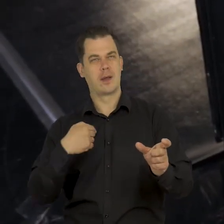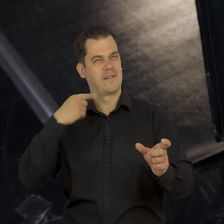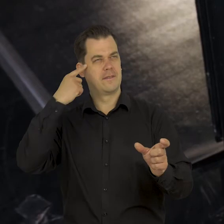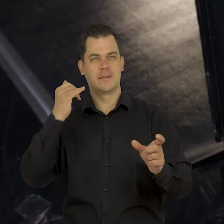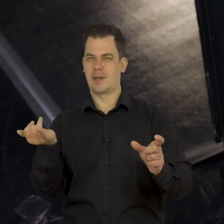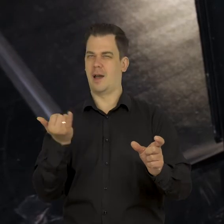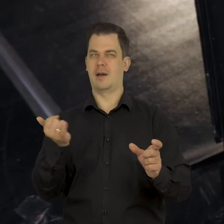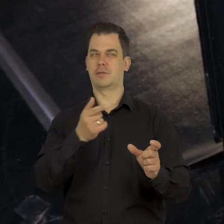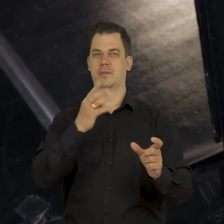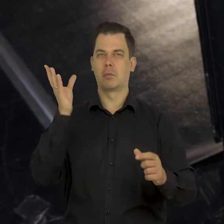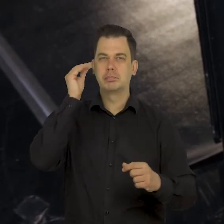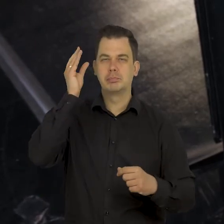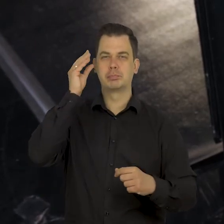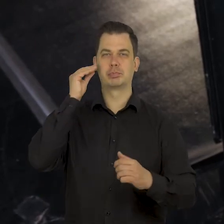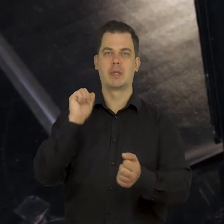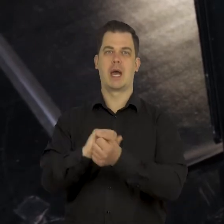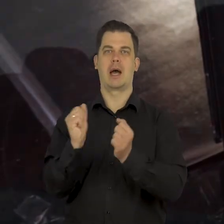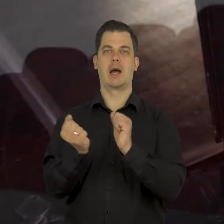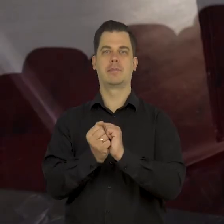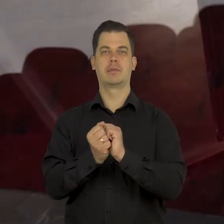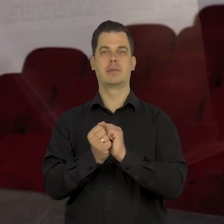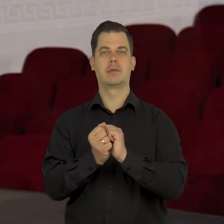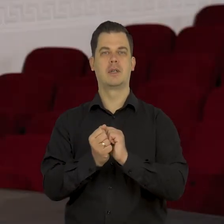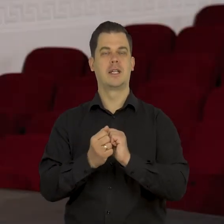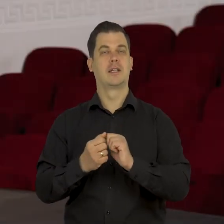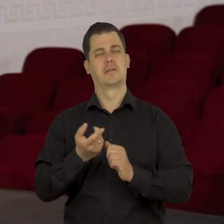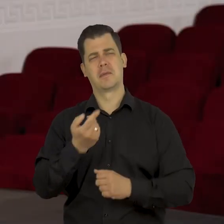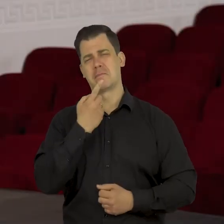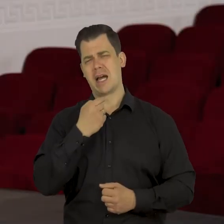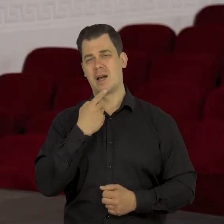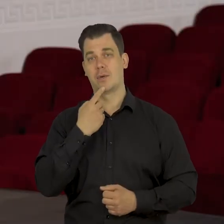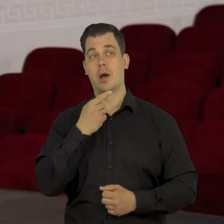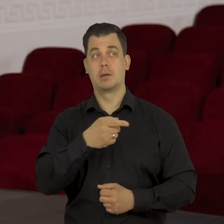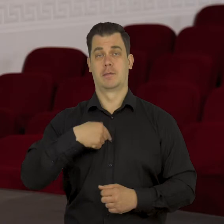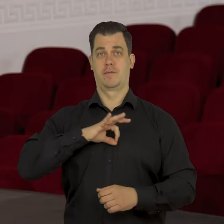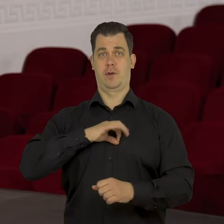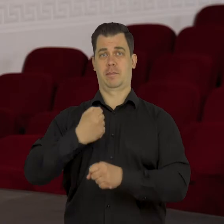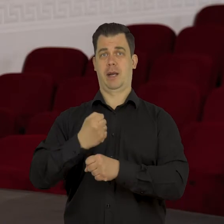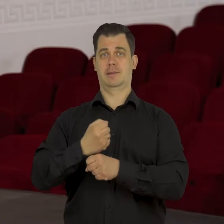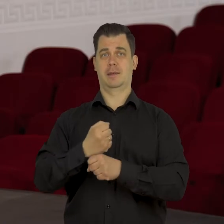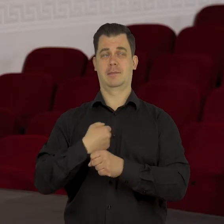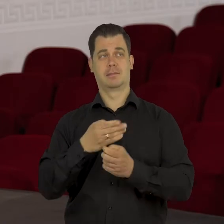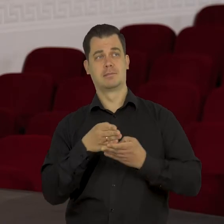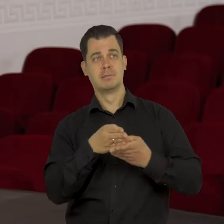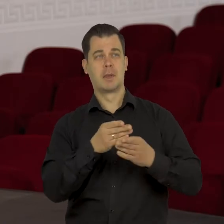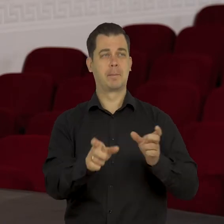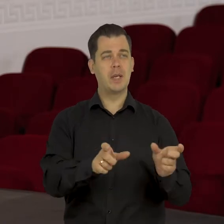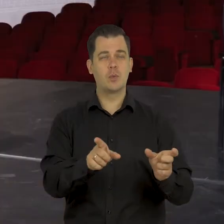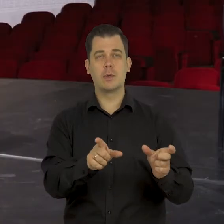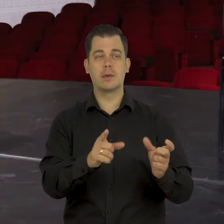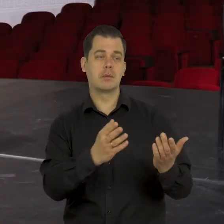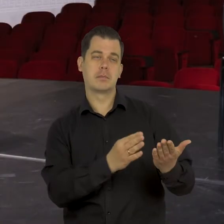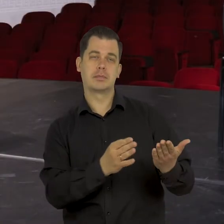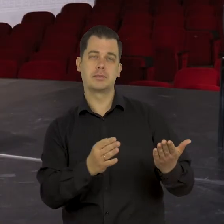kojarzę, że tutaj on zapomina albo... To się często nie zdarza, ale na tym polega moja rola, żeby po prostu